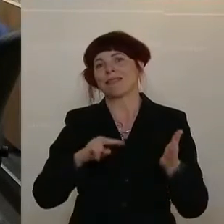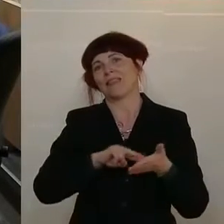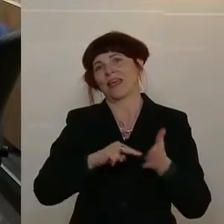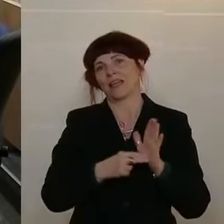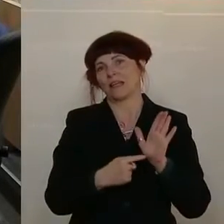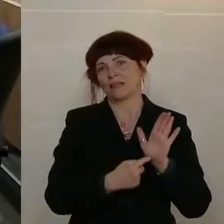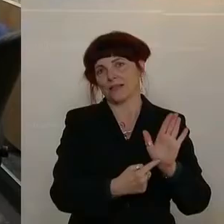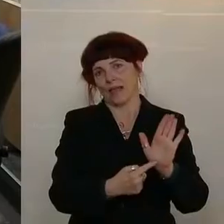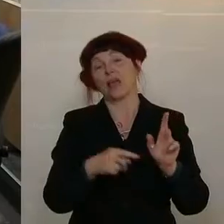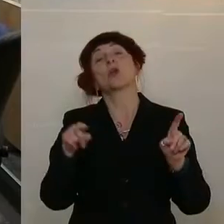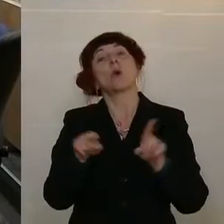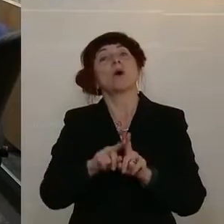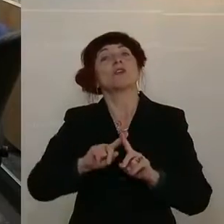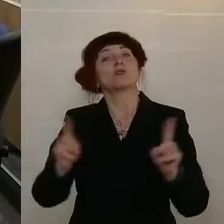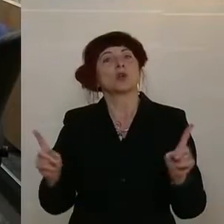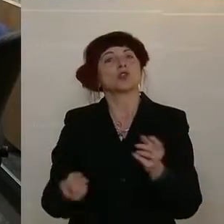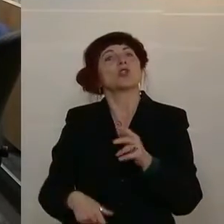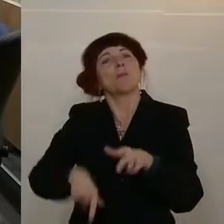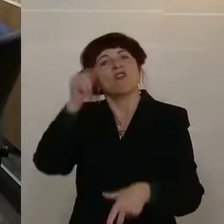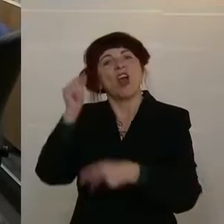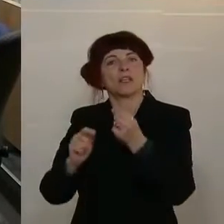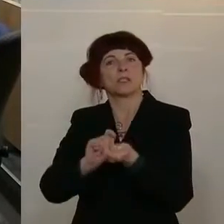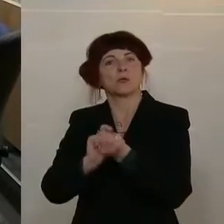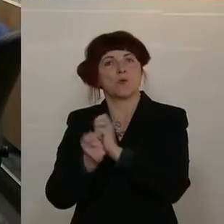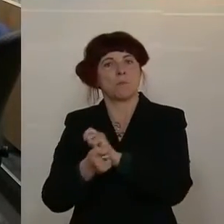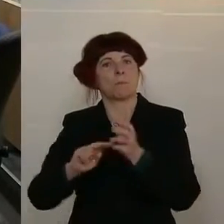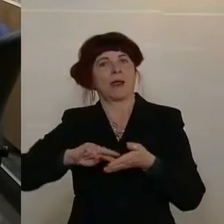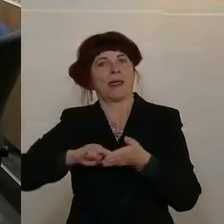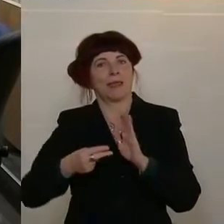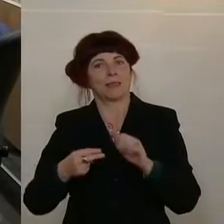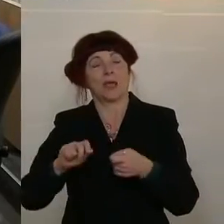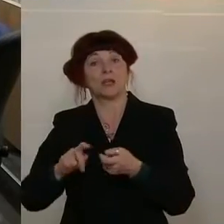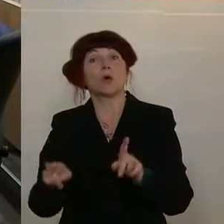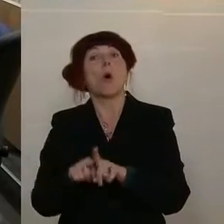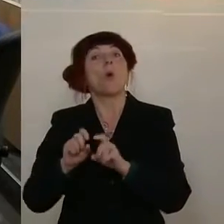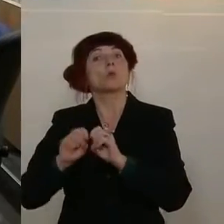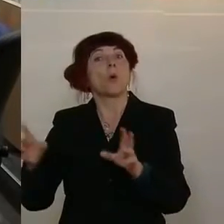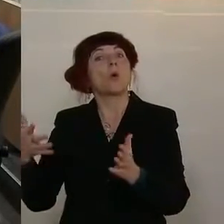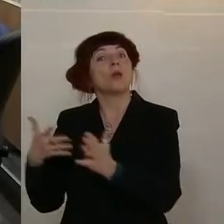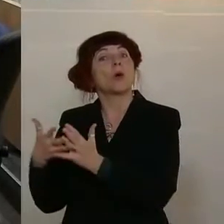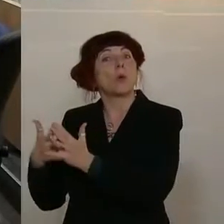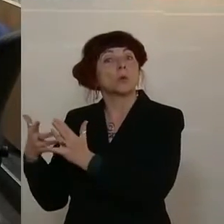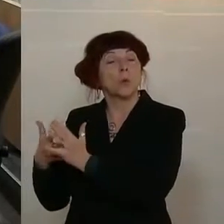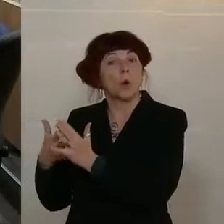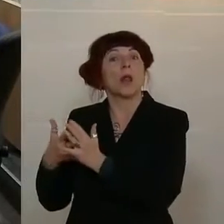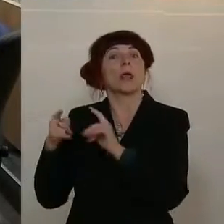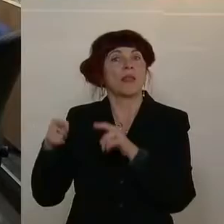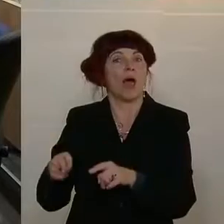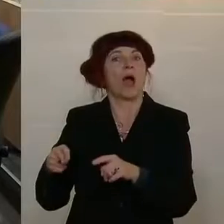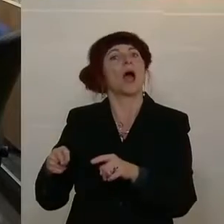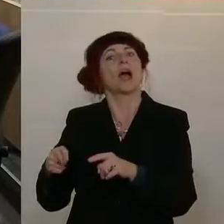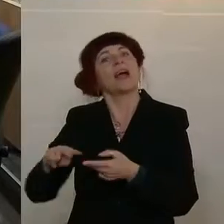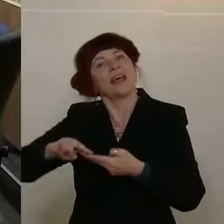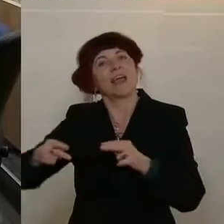sonst droht gentechnisch veränderte Pflanzenwelt und unkontrolliert Gentechnik am Teller. Wer ist für diesen